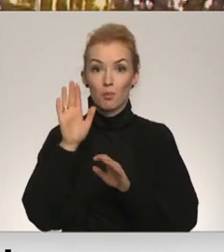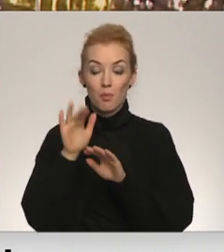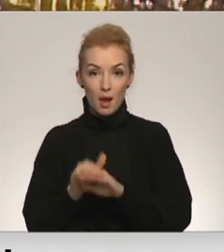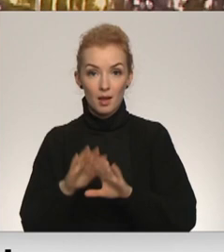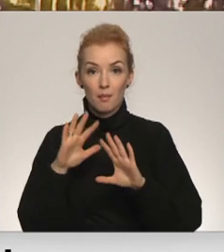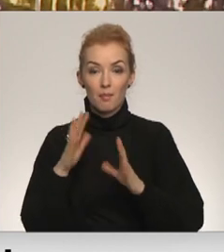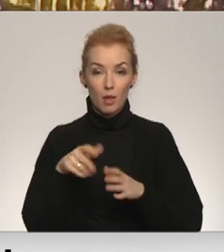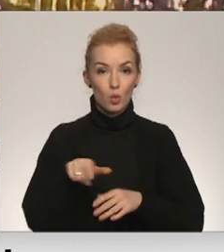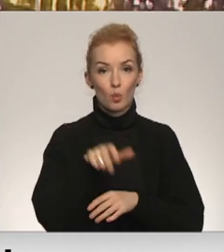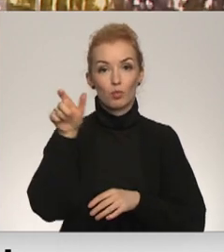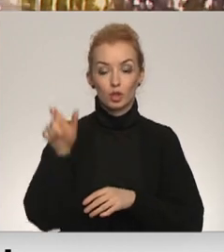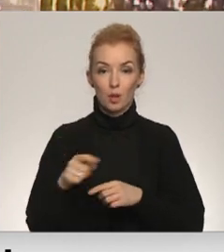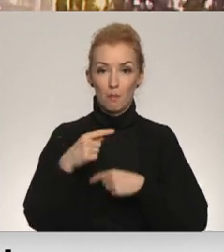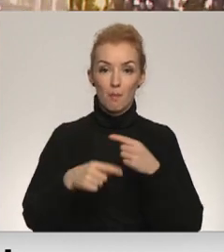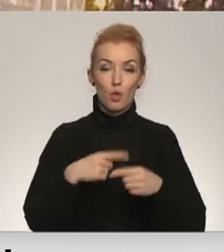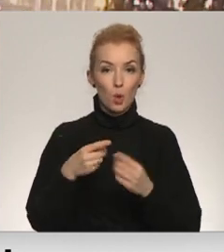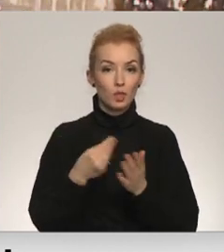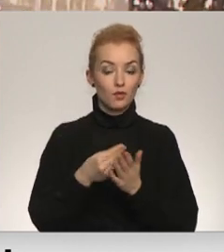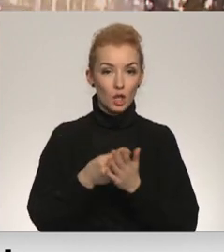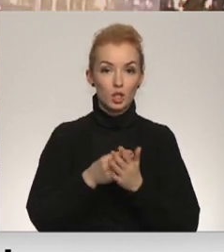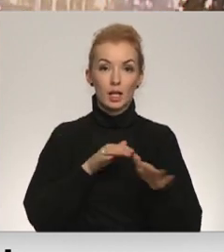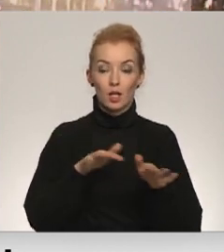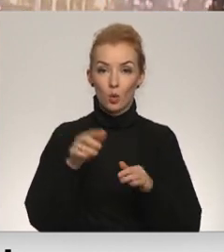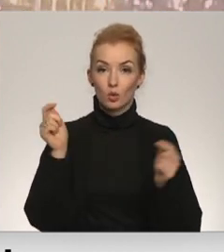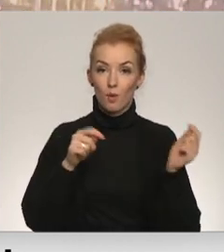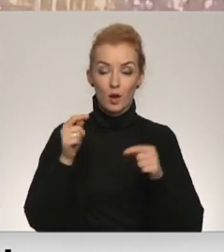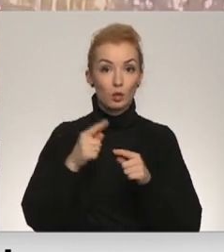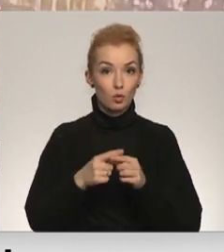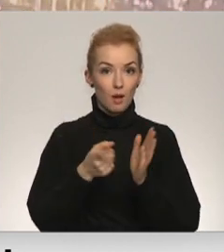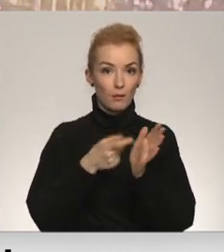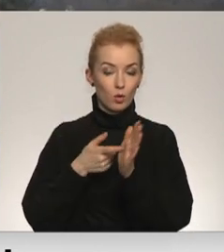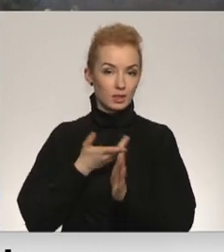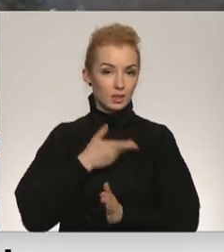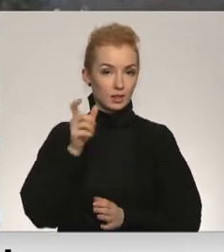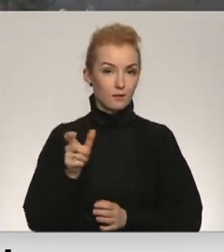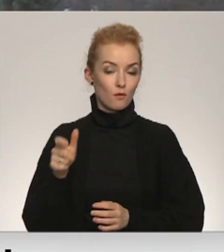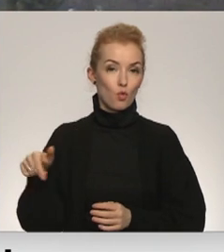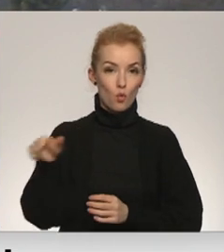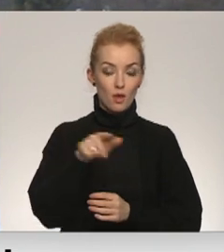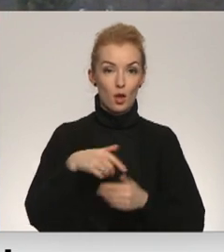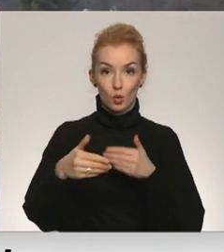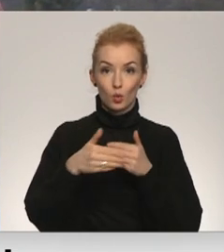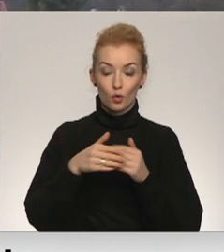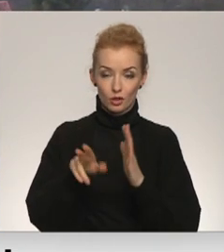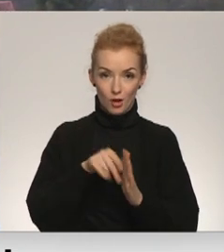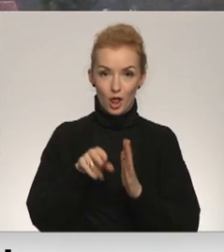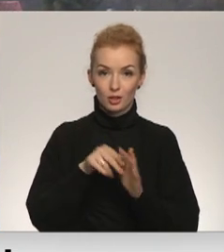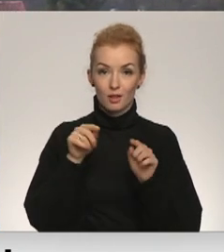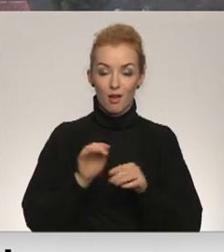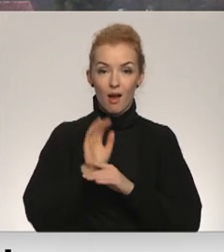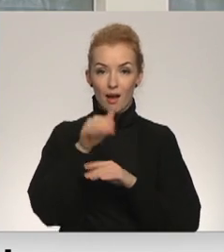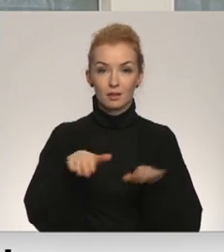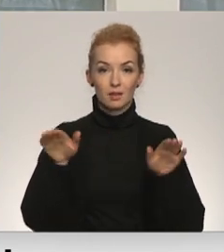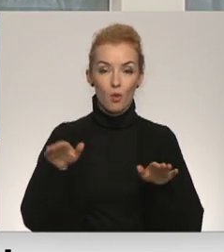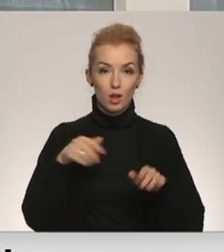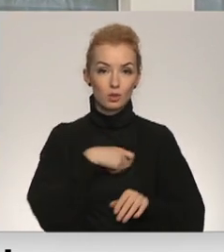Upīša mantojuma izvērtēšanai rīkos konferenci un aptaujās iedzīvotājus. Tuvojas vēlēšanas. Tā aizkrauklis nodo